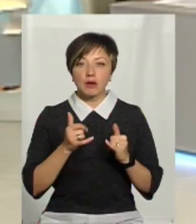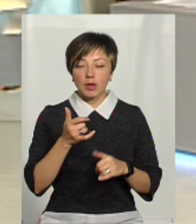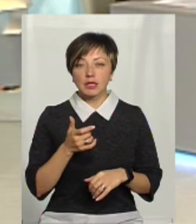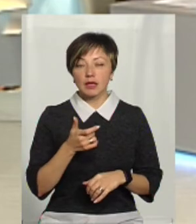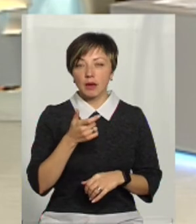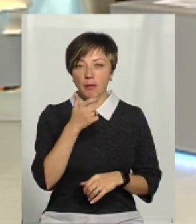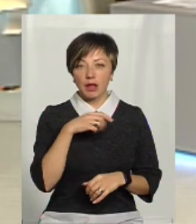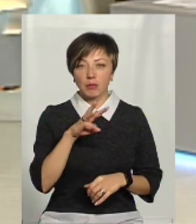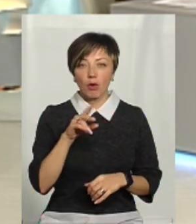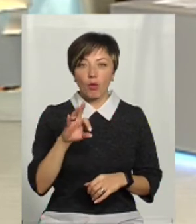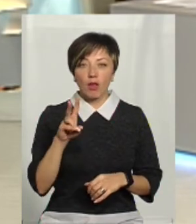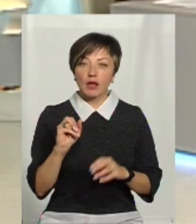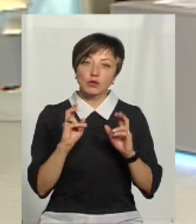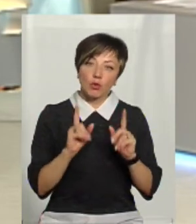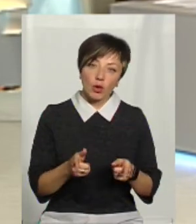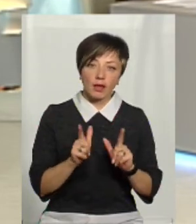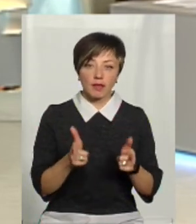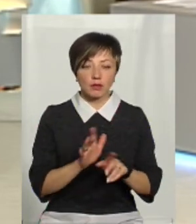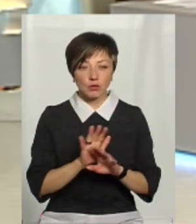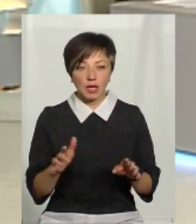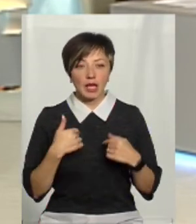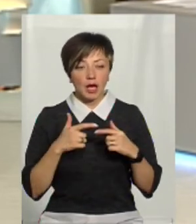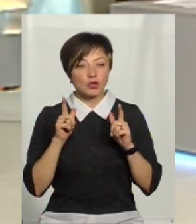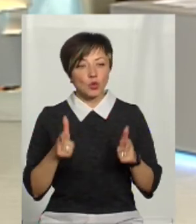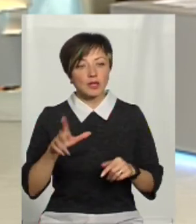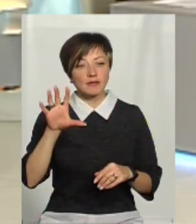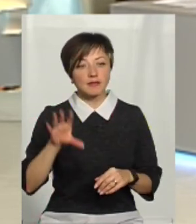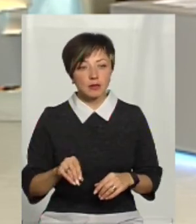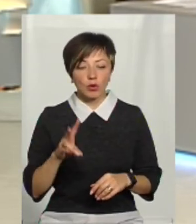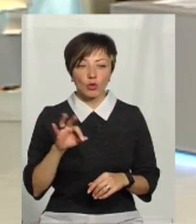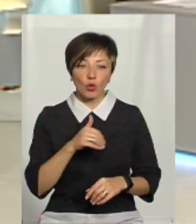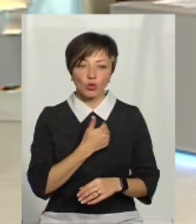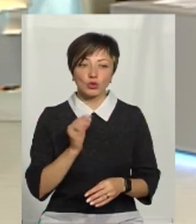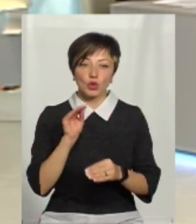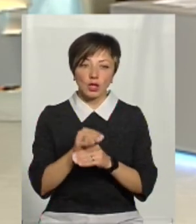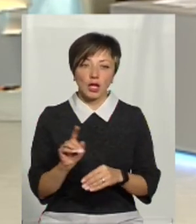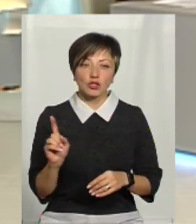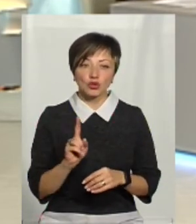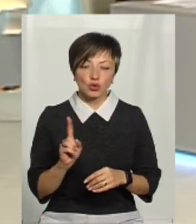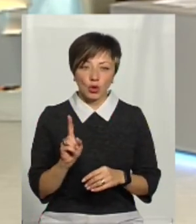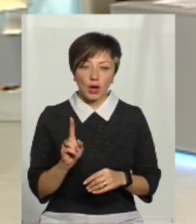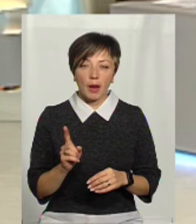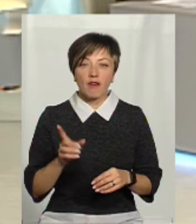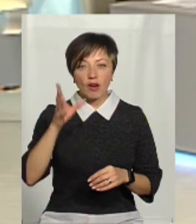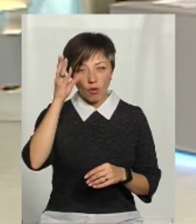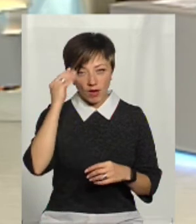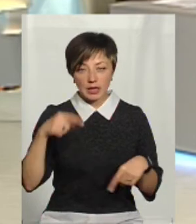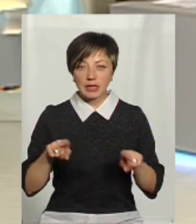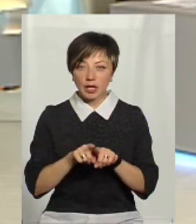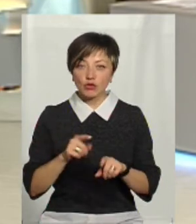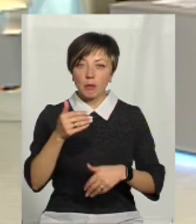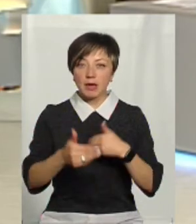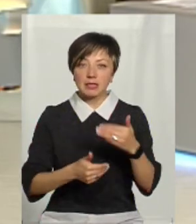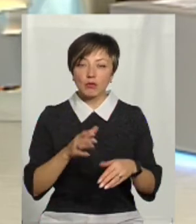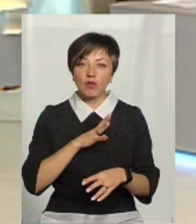Пане Миколо, з чим ви згодні, чим не згодні? Ні, я тут згоден з усім, тільки тут я хочу додати, що ми врахували також те,